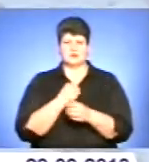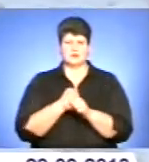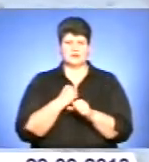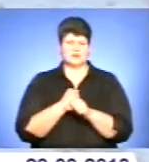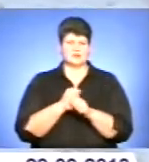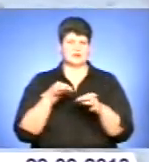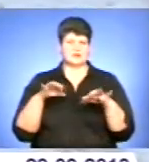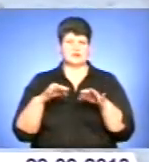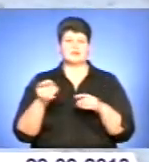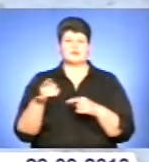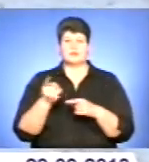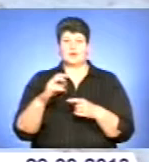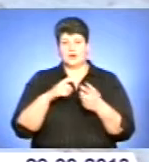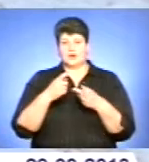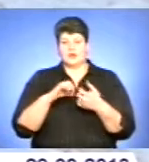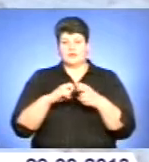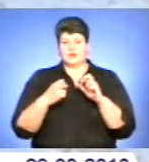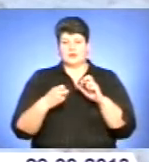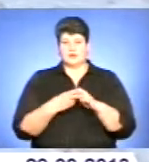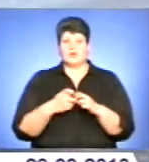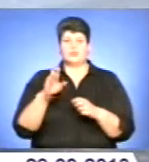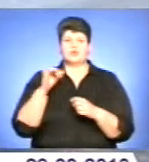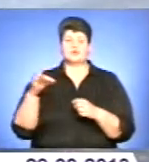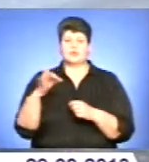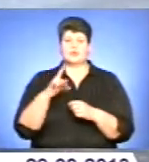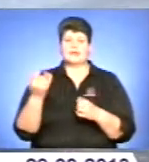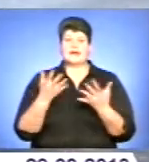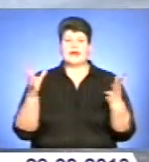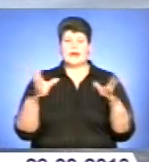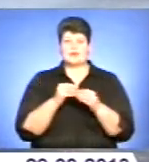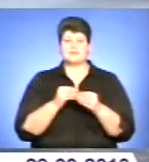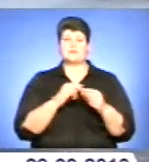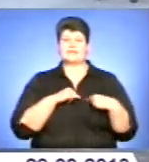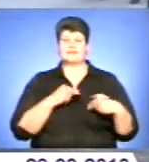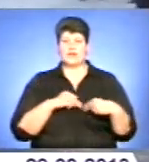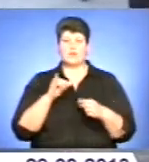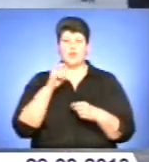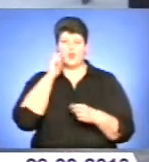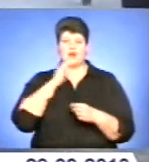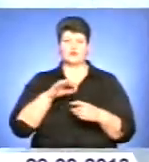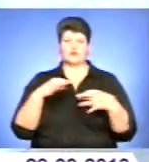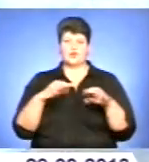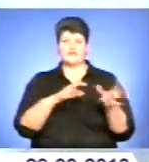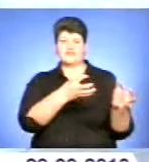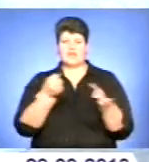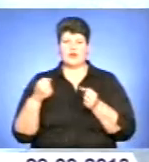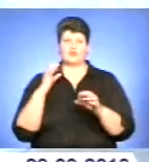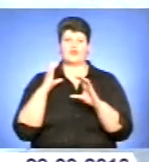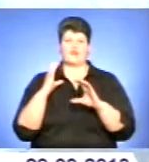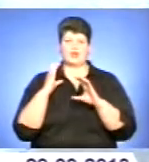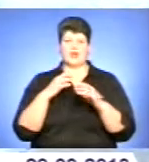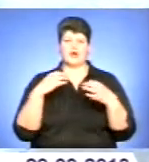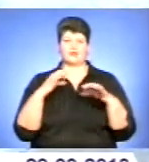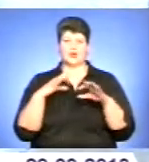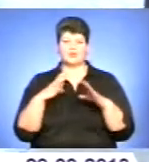Тернопіль-Івано-Франківськ. Зокрема, у Вучеському районі, де разом з працівниками «Укравтодору» витягують із заметів фури автобуси. Така ж